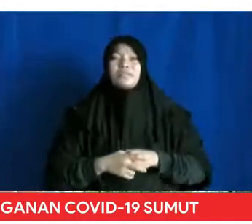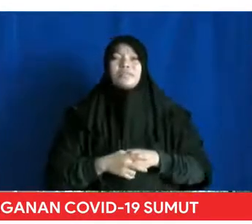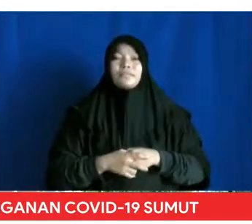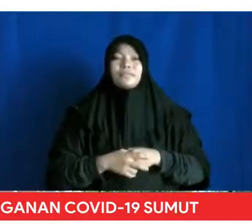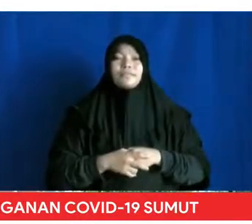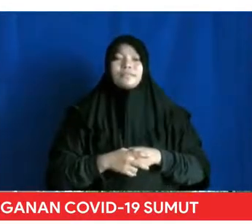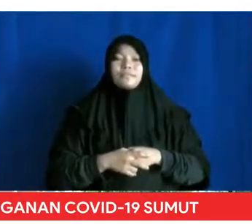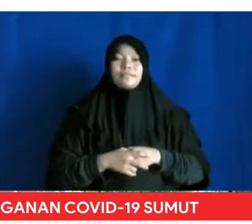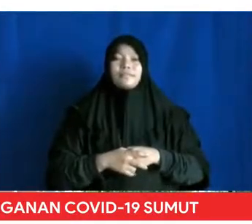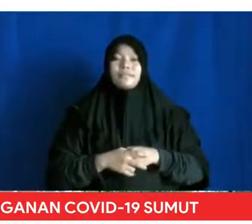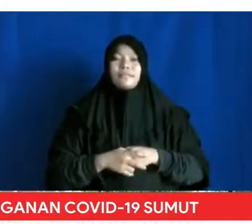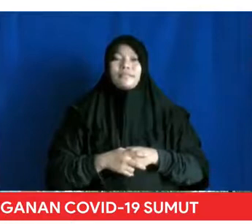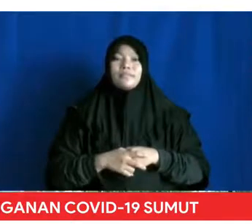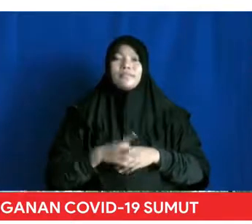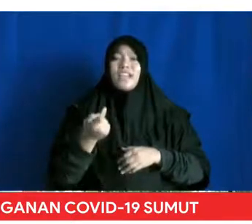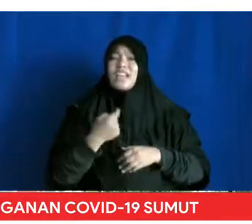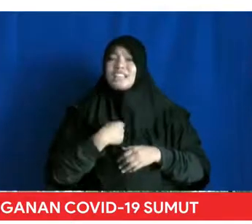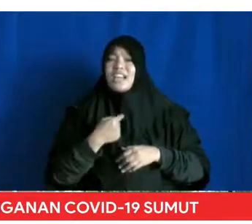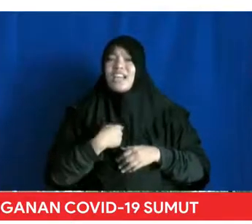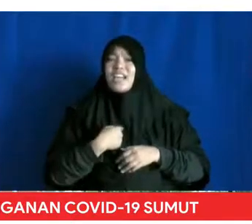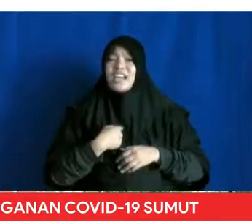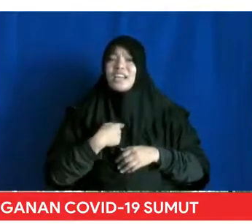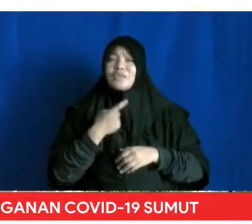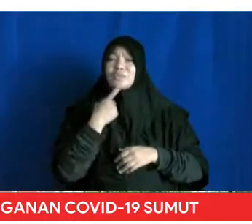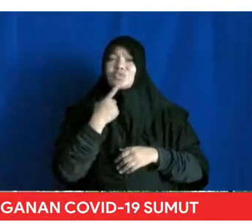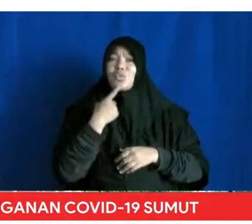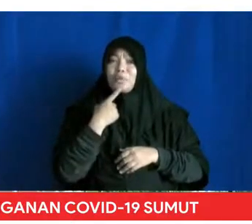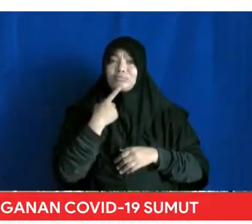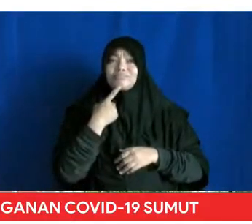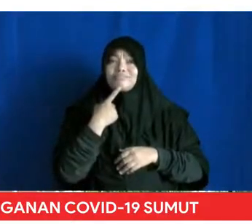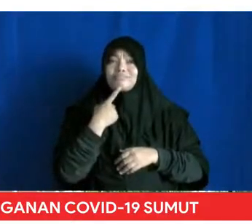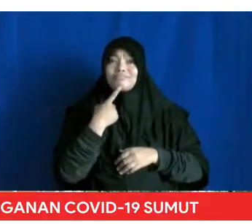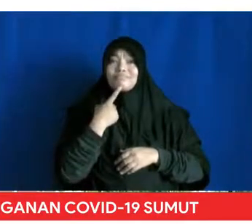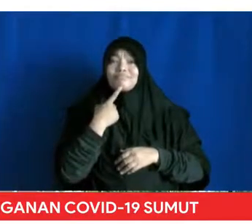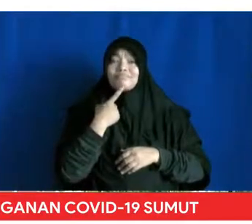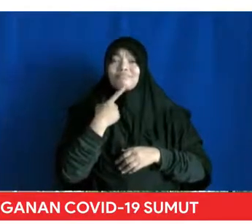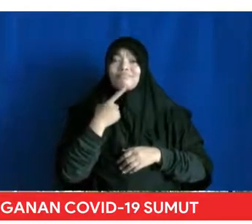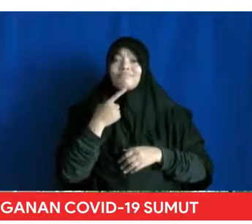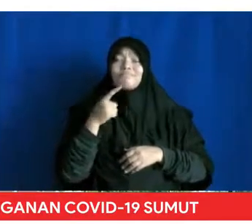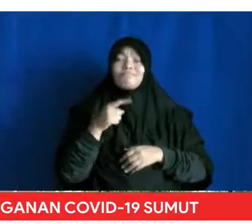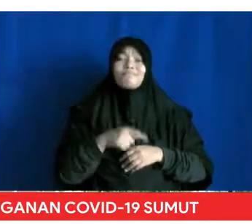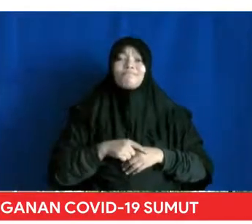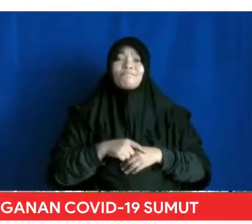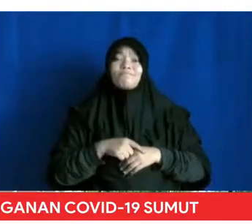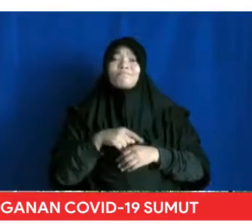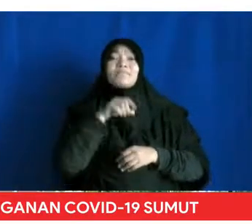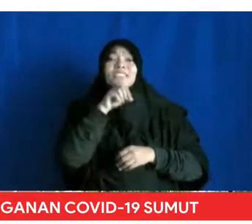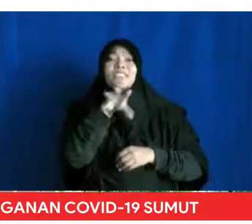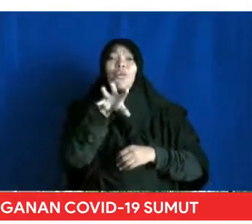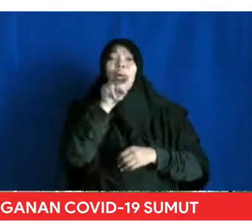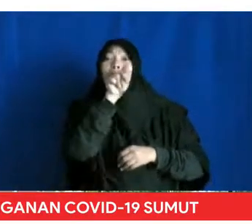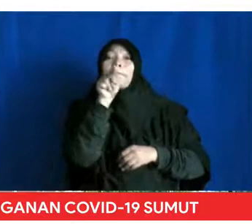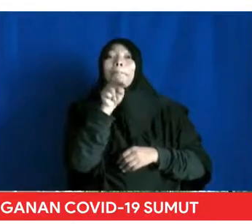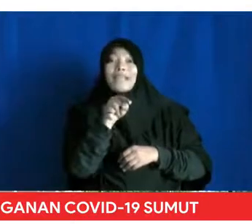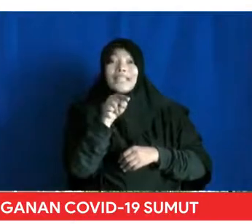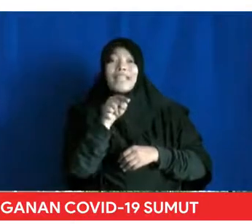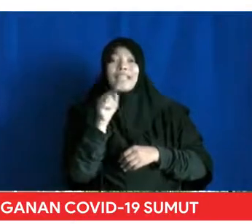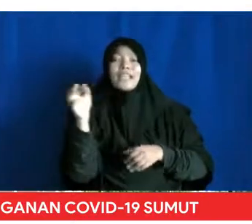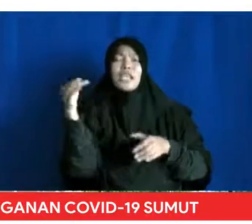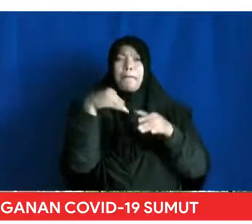-saudara sekalian Saya akan mencoba Menjawab beberapa pertanyaan yang masuk kepada kami